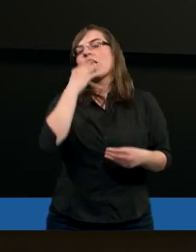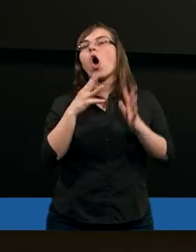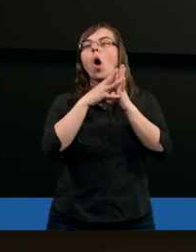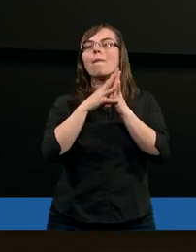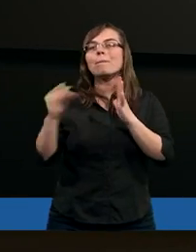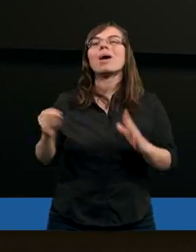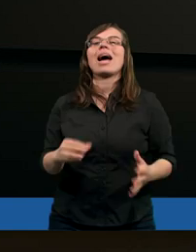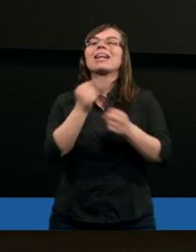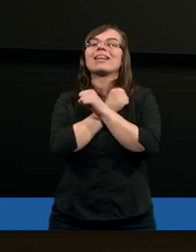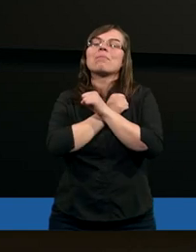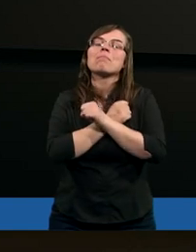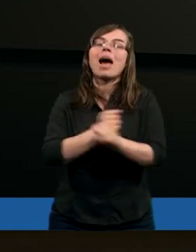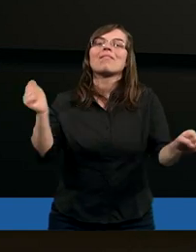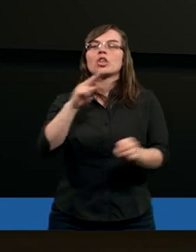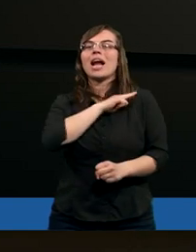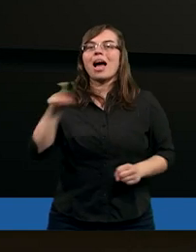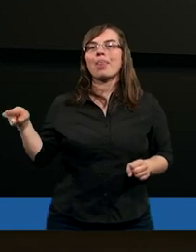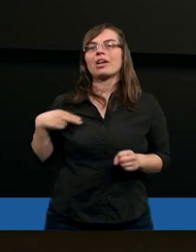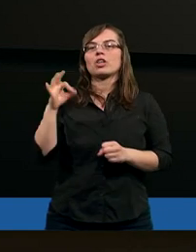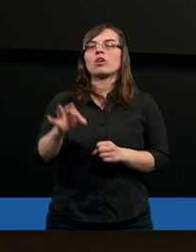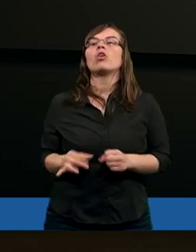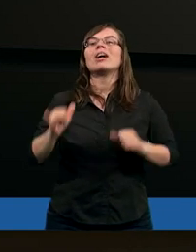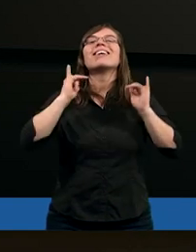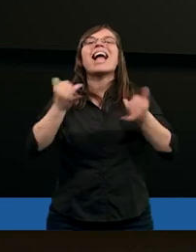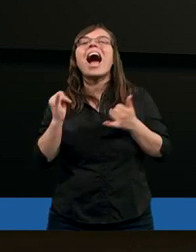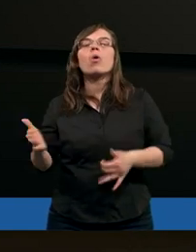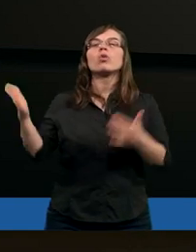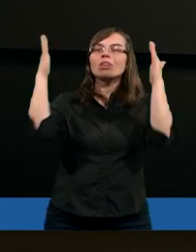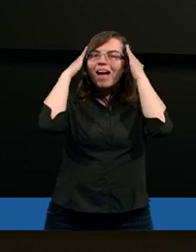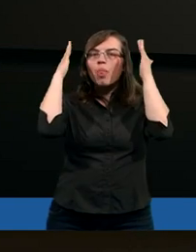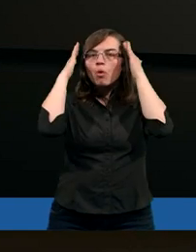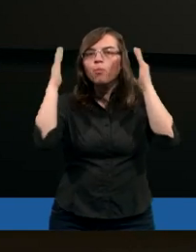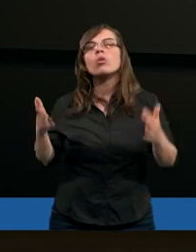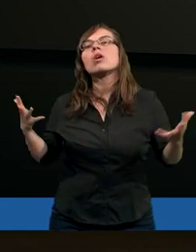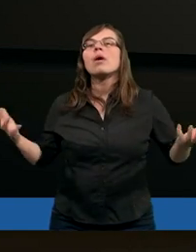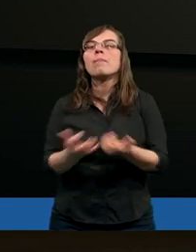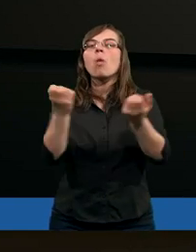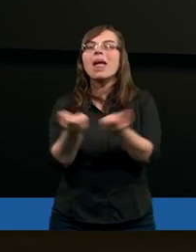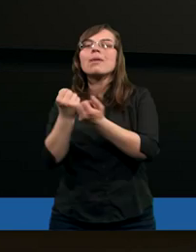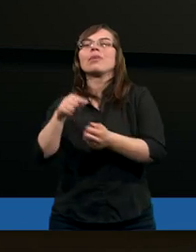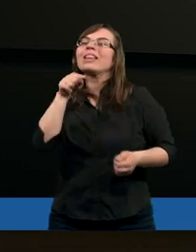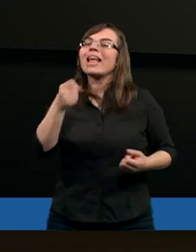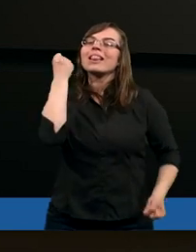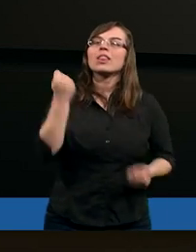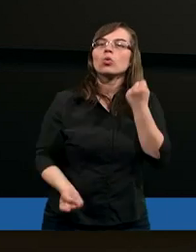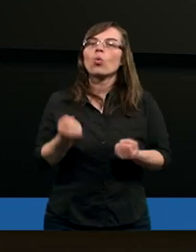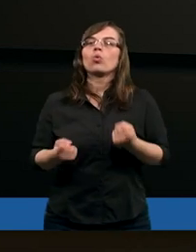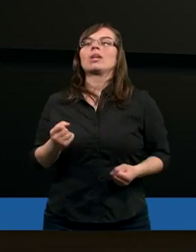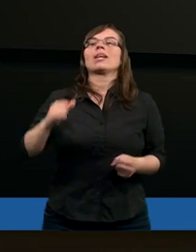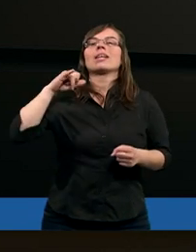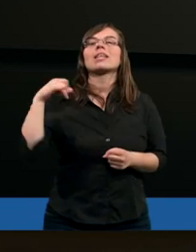obraz Zbawiciela naszego. Z jaką świadomością podejmował ten trud,